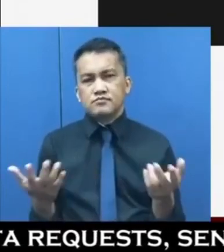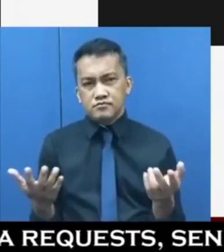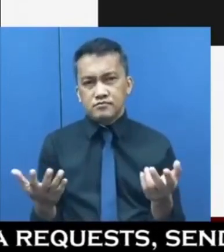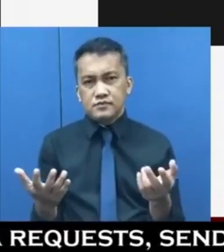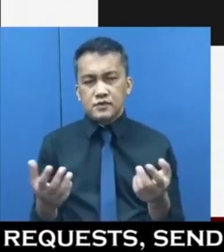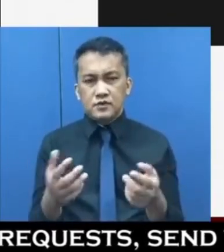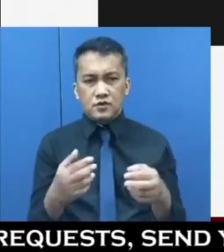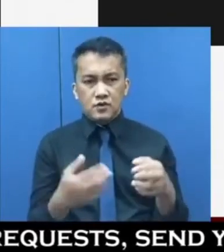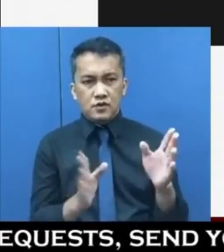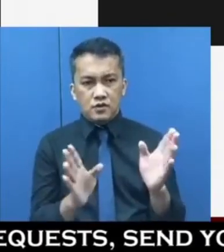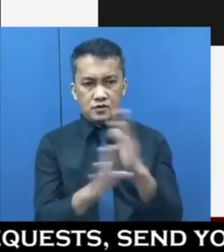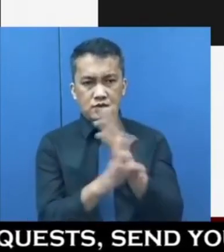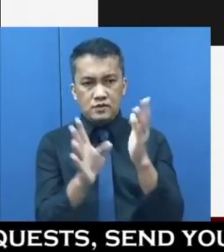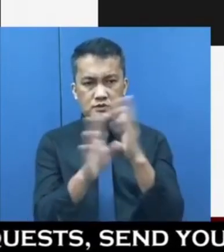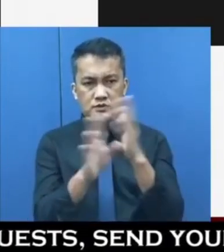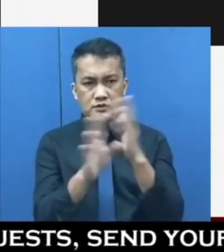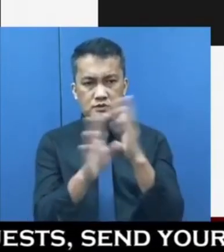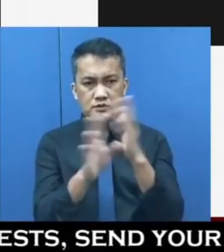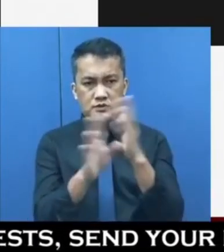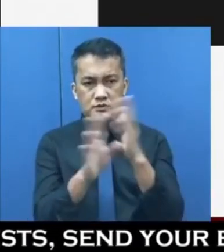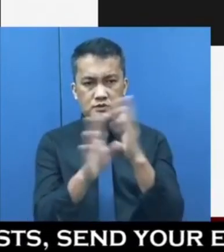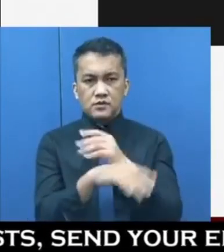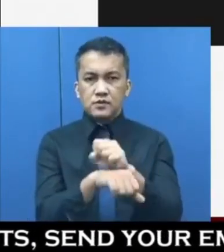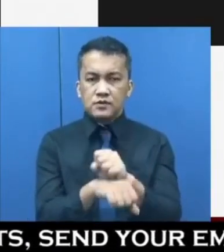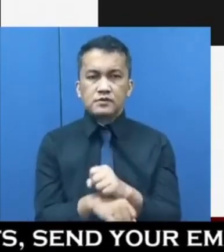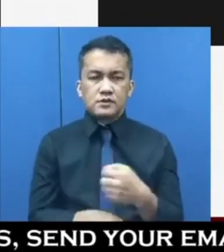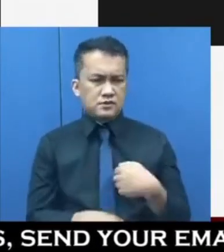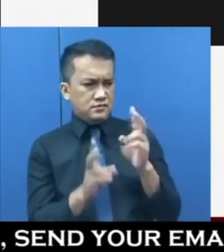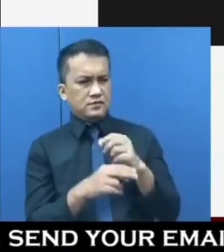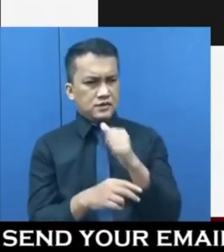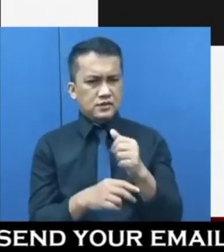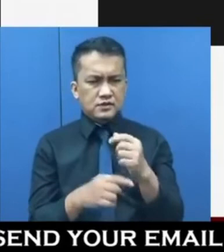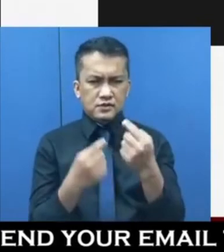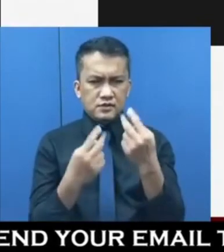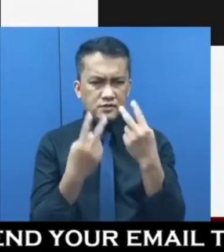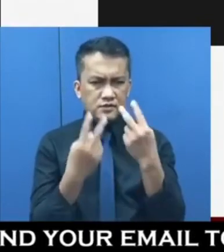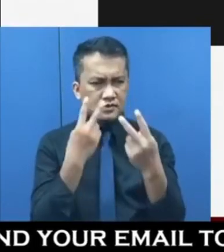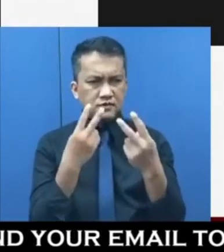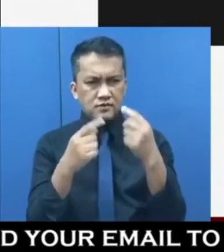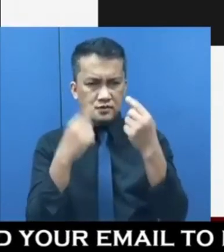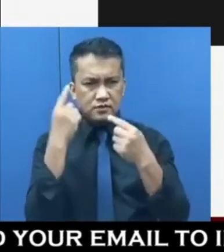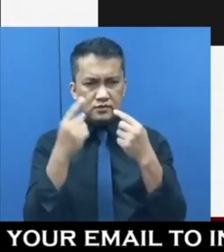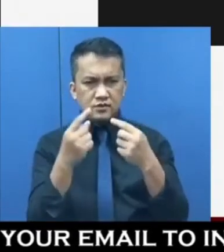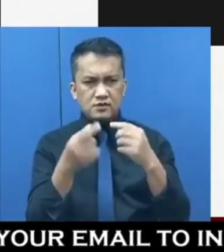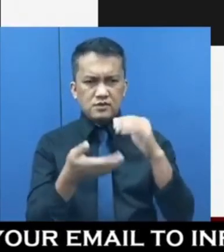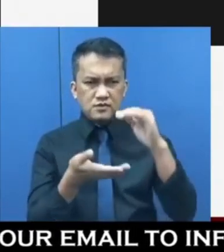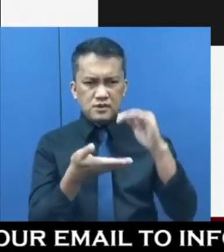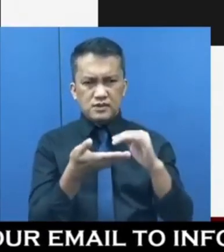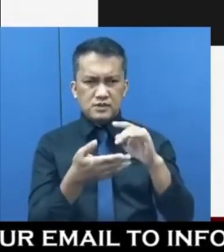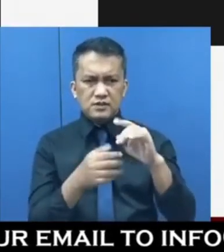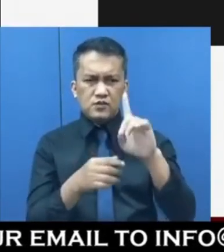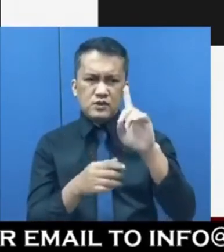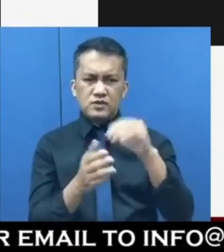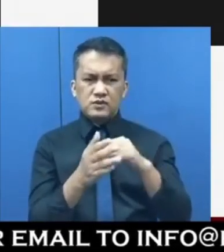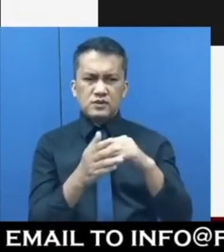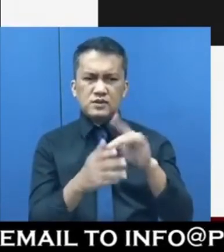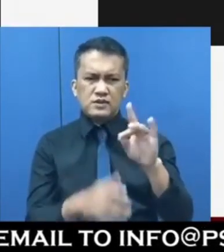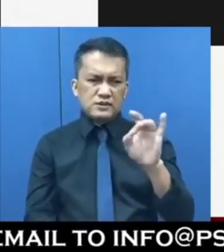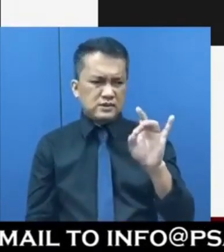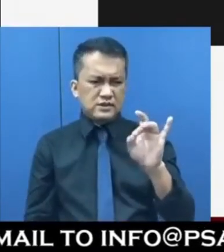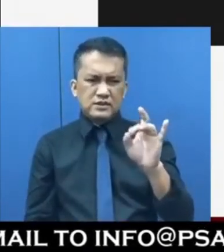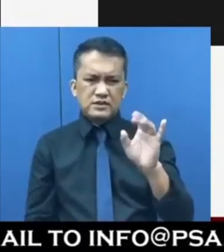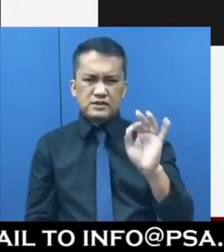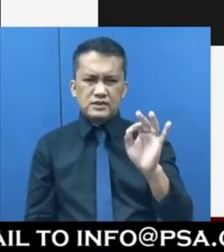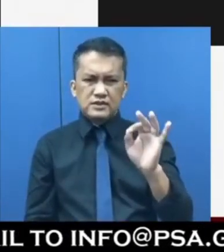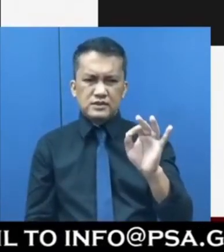rotation personnel so I don't really see it as a concern kasi maliit lang siya masyado less than 1,000 parang 890